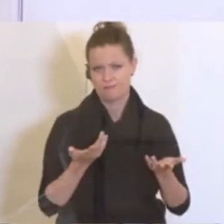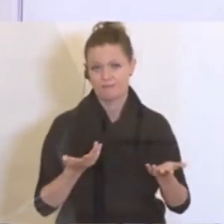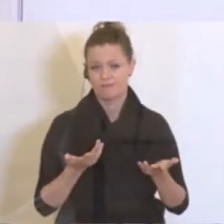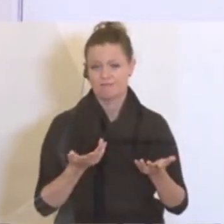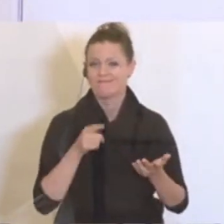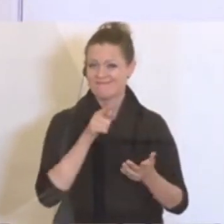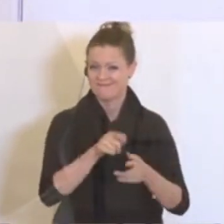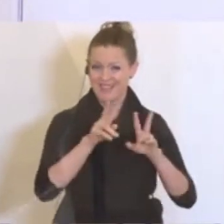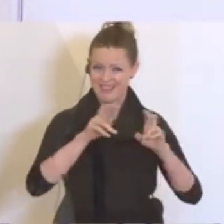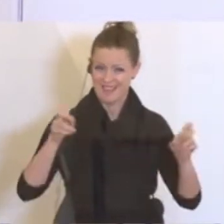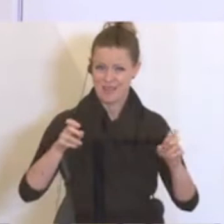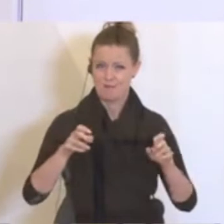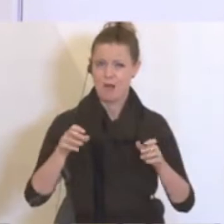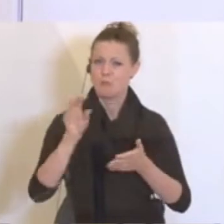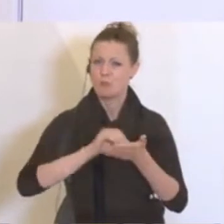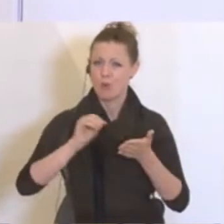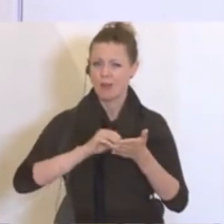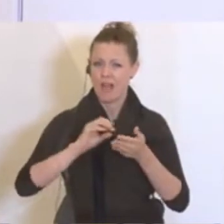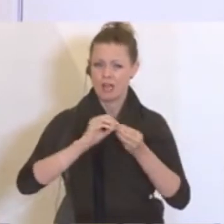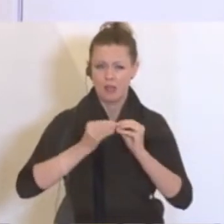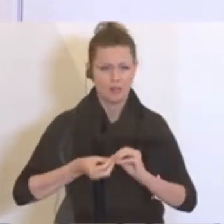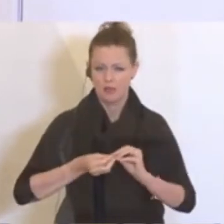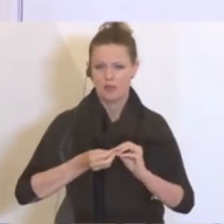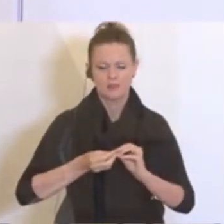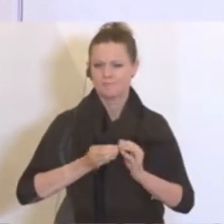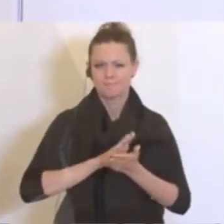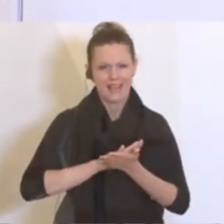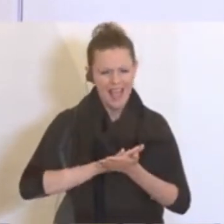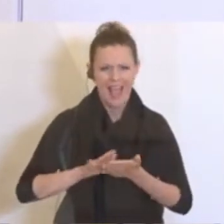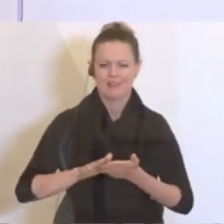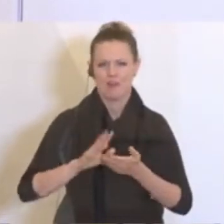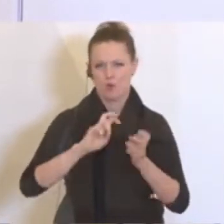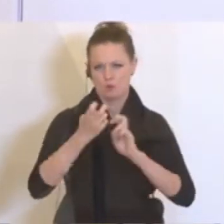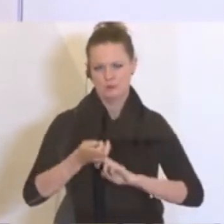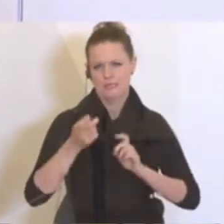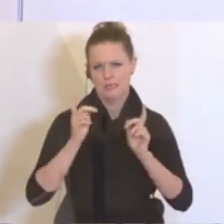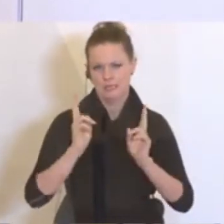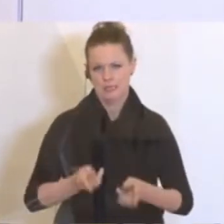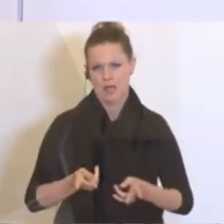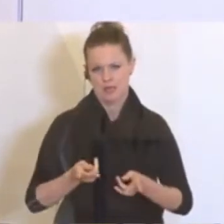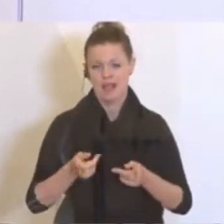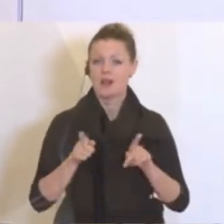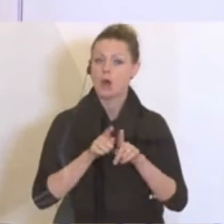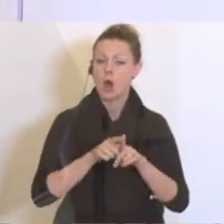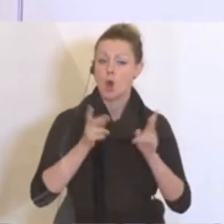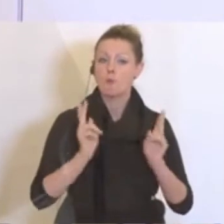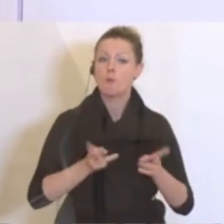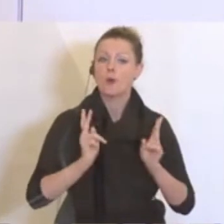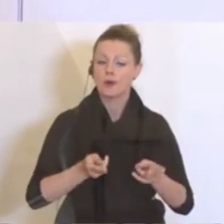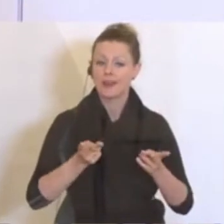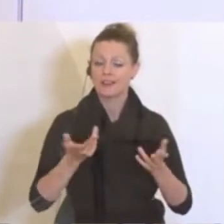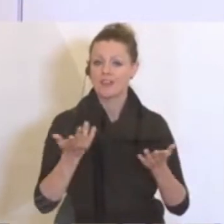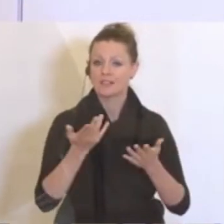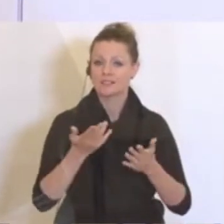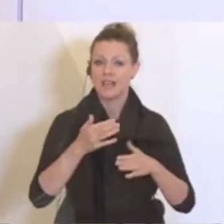das wirklich für eine Entbürokratisierung auf der einen Seite sorgen soll und vor allem aber eben auch die Möglichkeit der Unterstützung